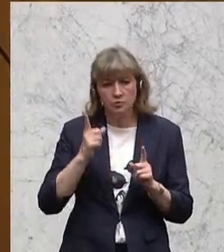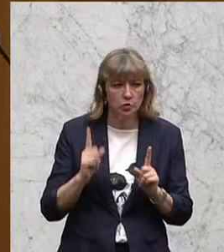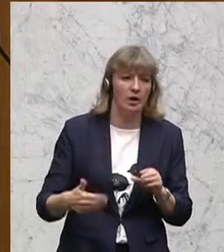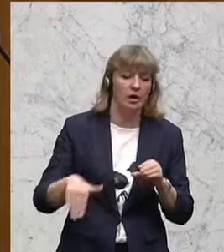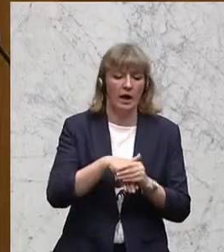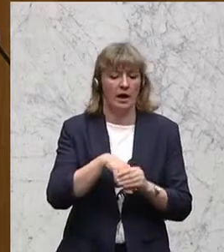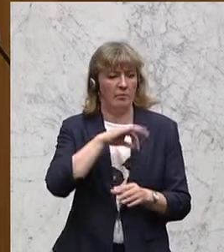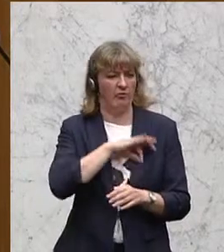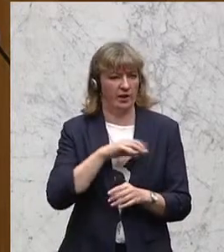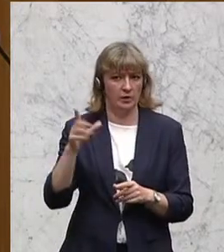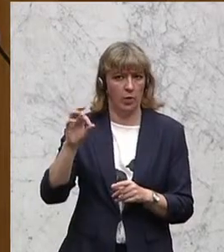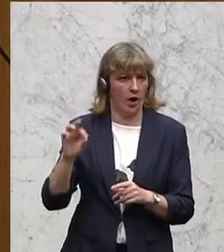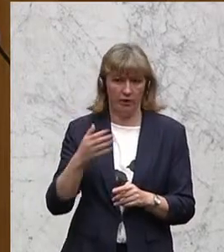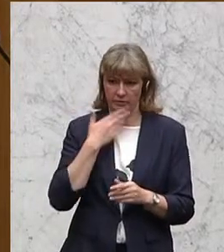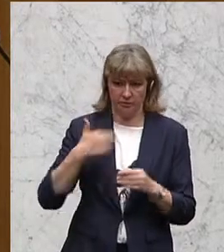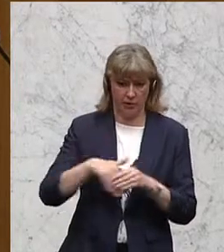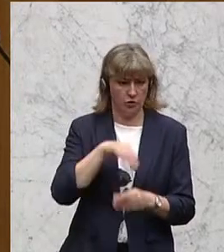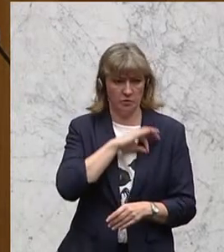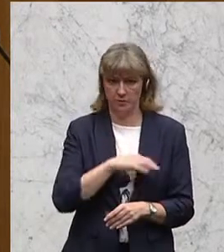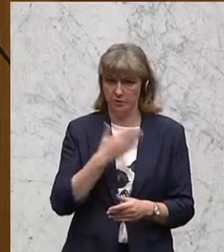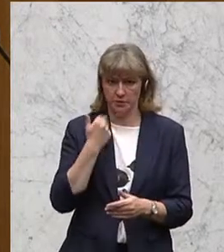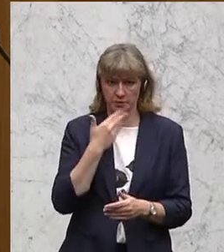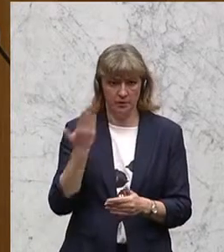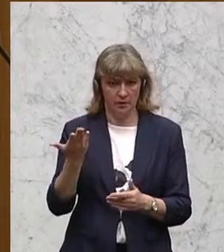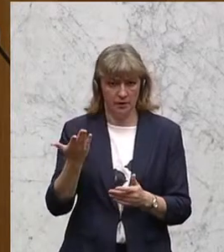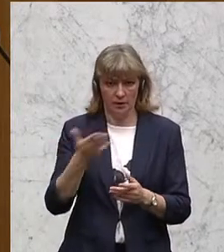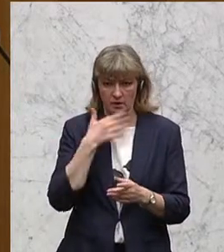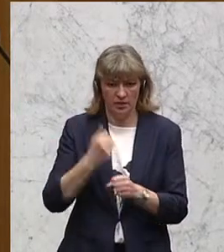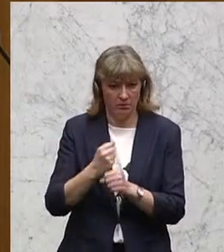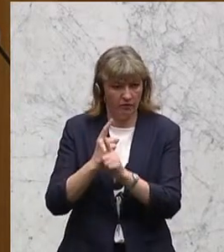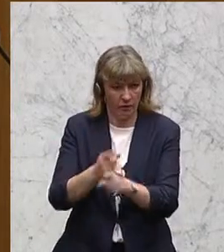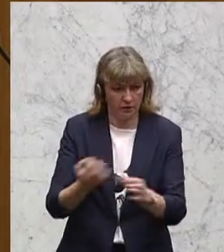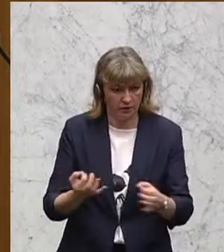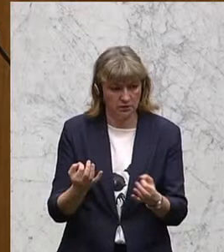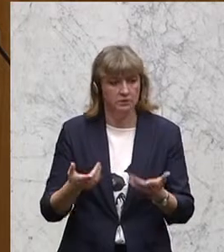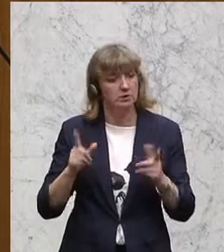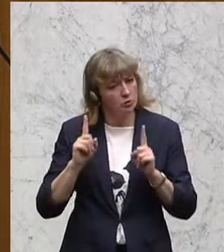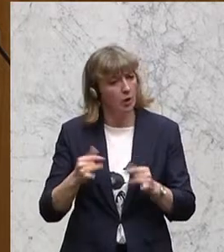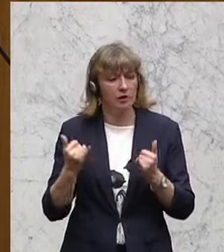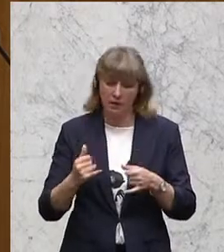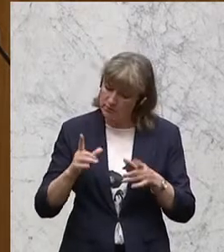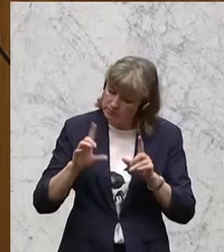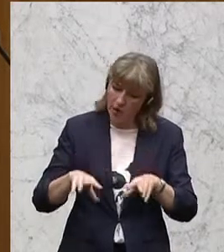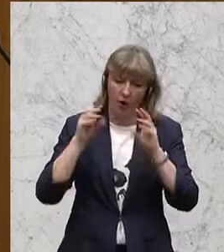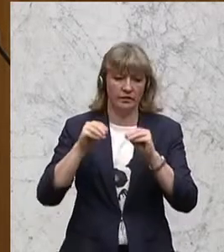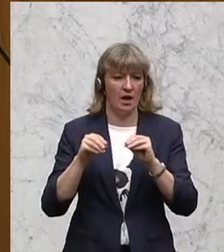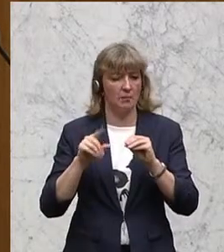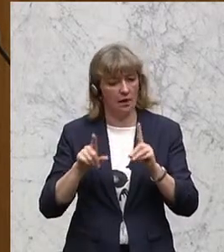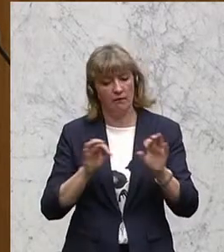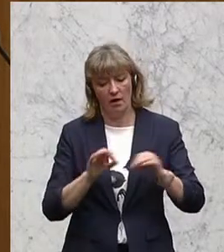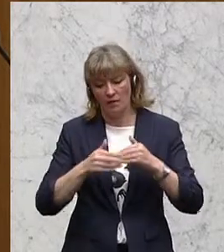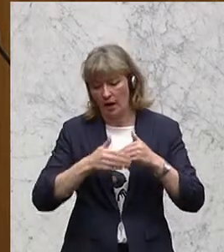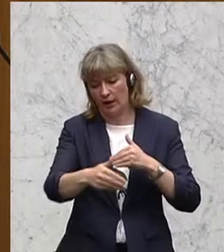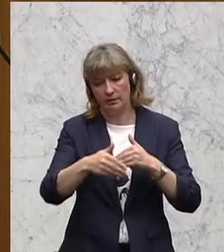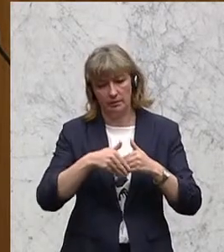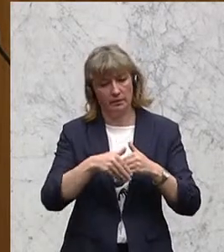und das beginnt beim Aufnahmeverfahren, beim SS, wenn